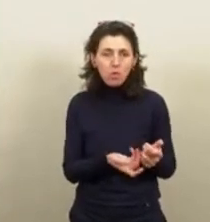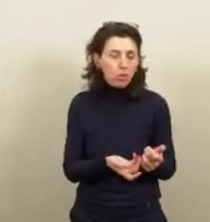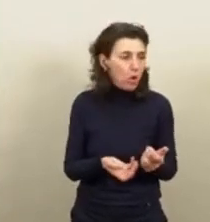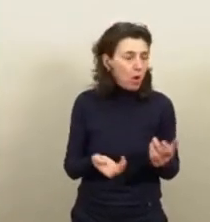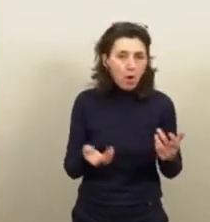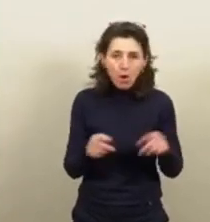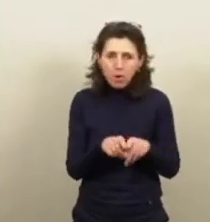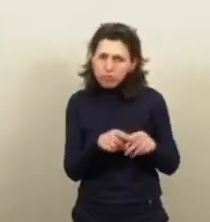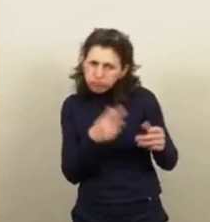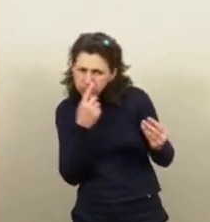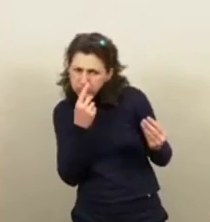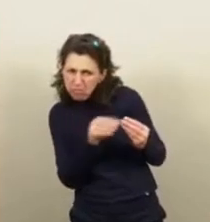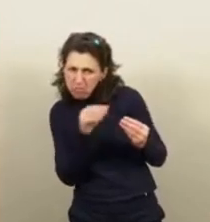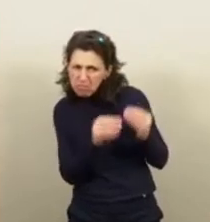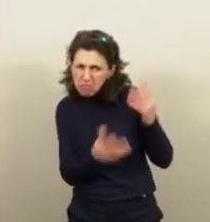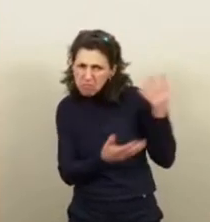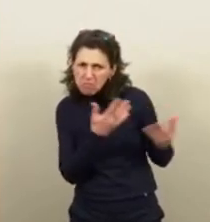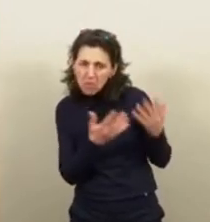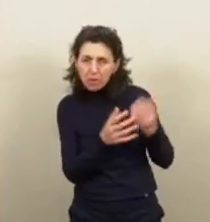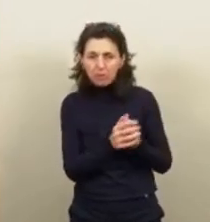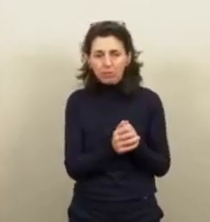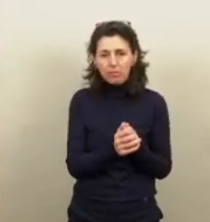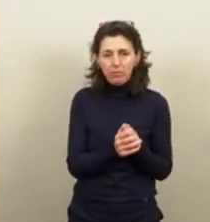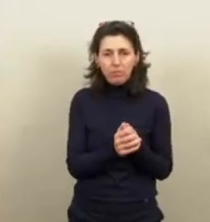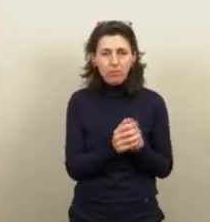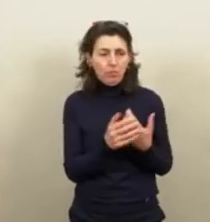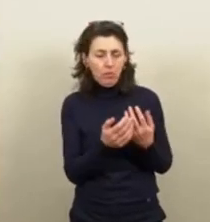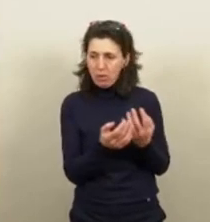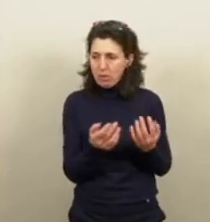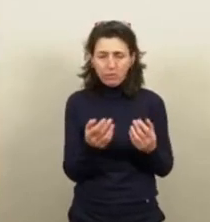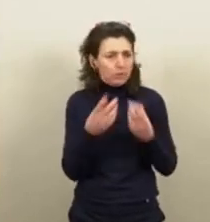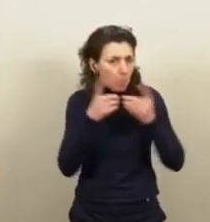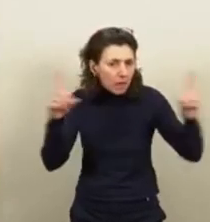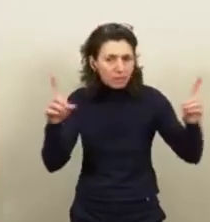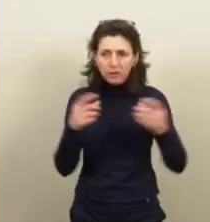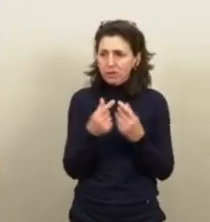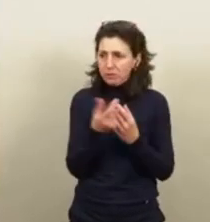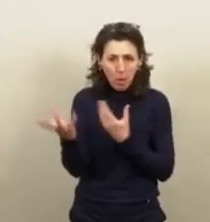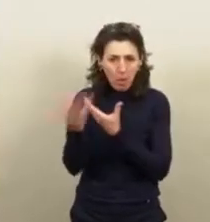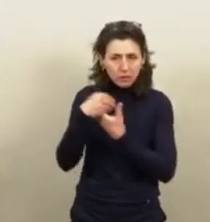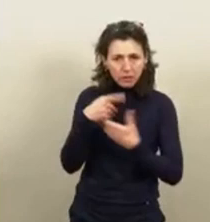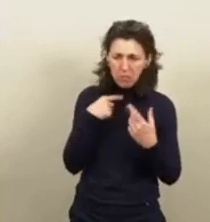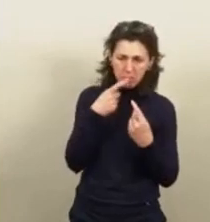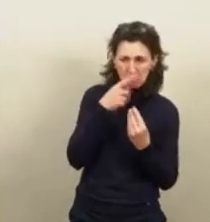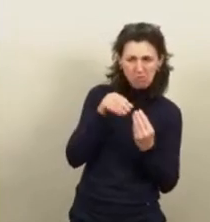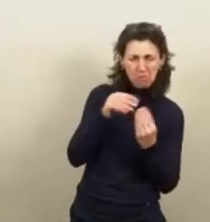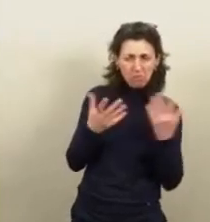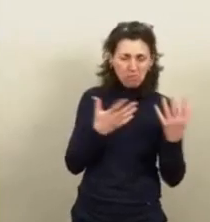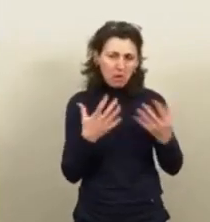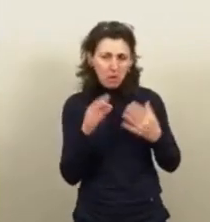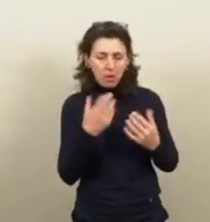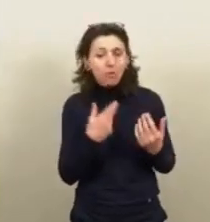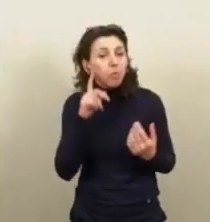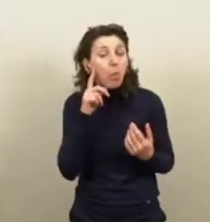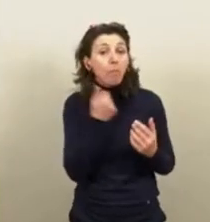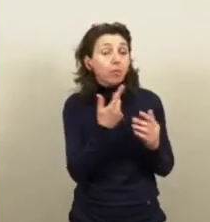et de remise en cause sur certains aspects du pluralisme et de la démocratie, puisque à de nombreuses reprises, il est